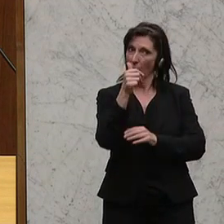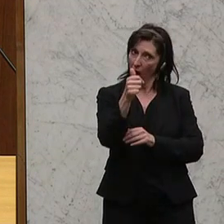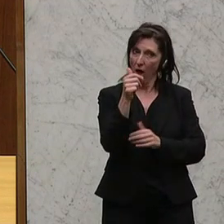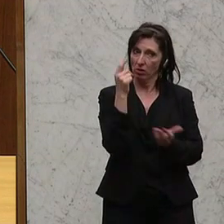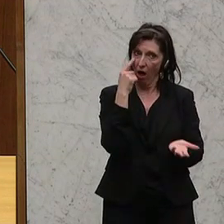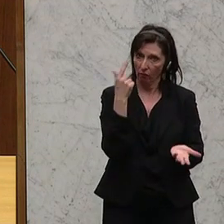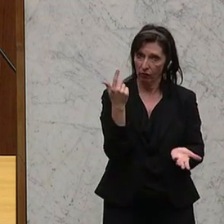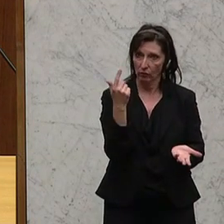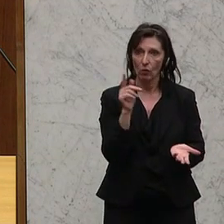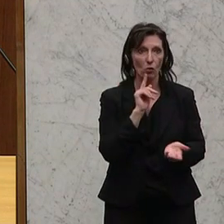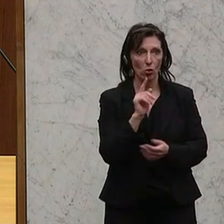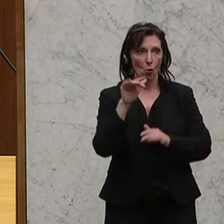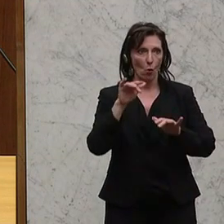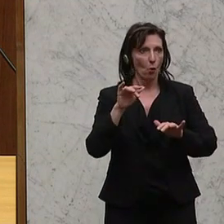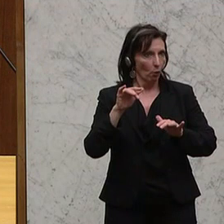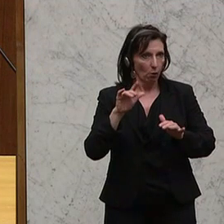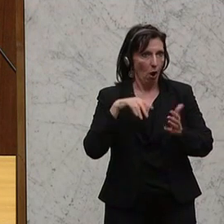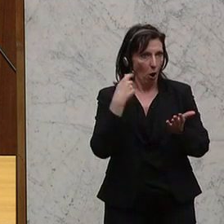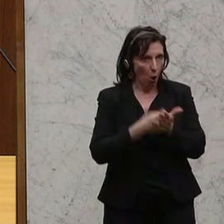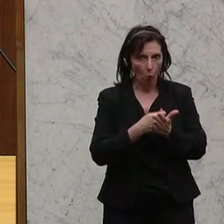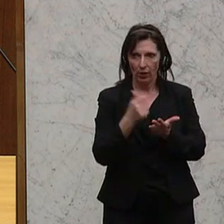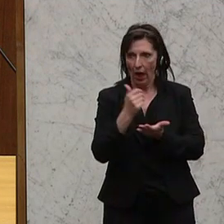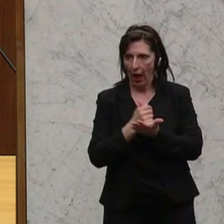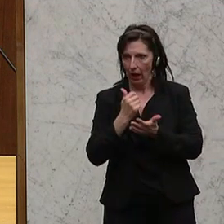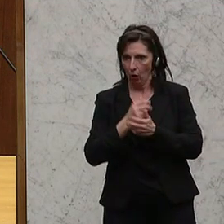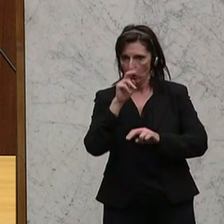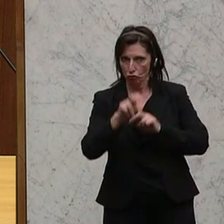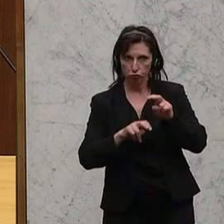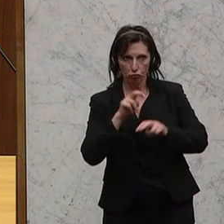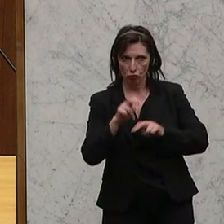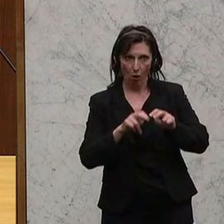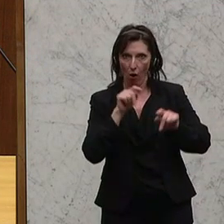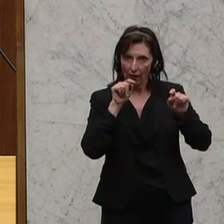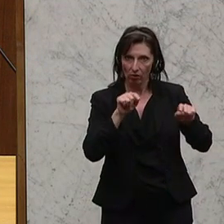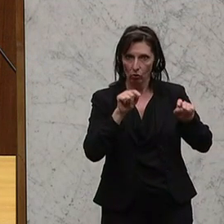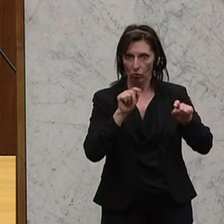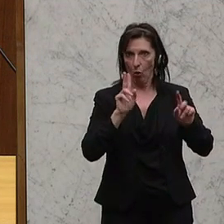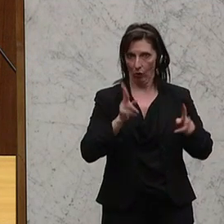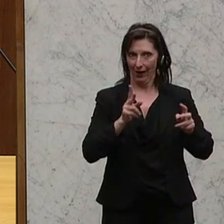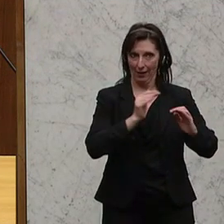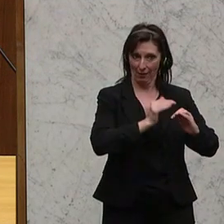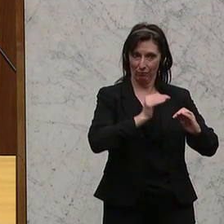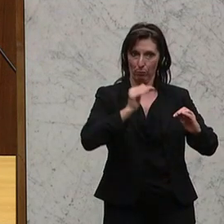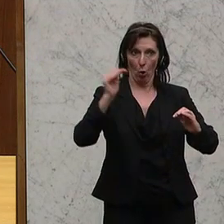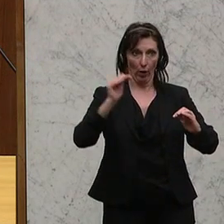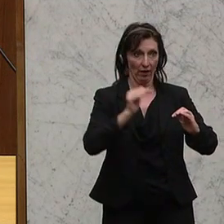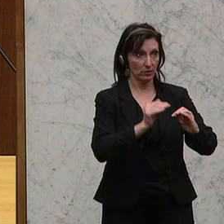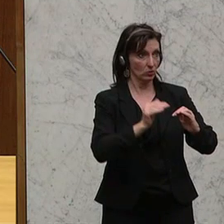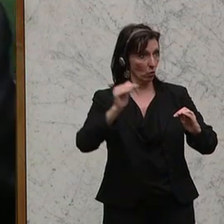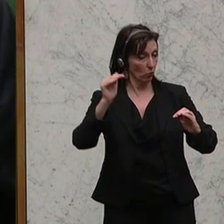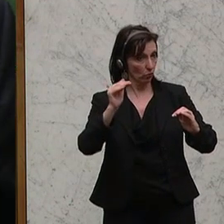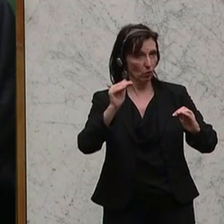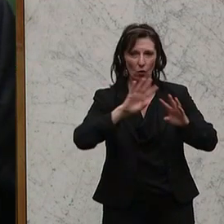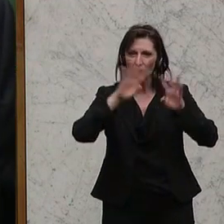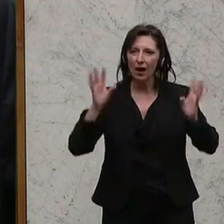es bleibt nur die Lohn- und Einkommensteuer im Wesentlichen, wo man das einlegen kann, diese Progression. Und das